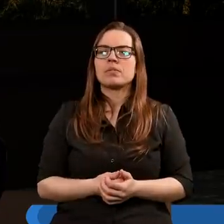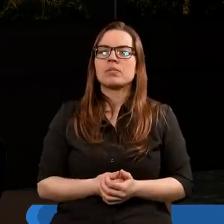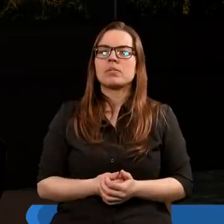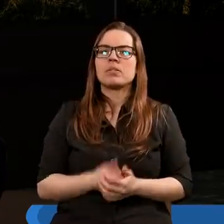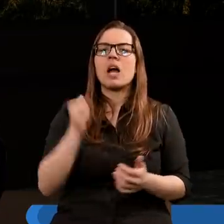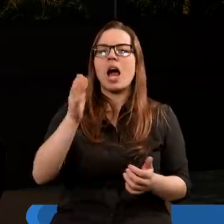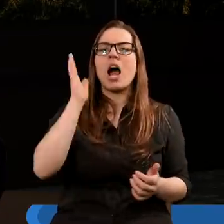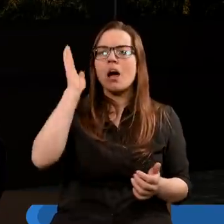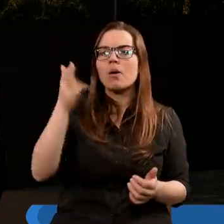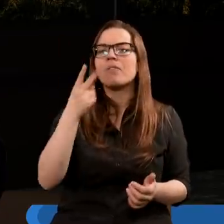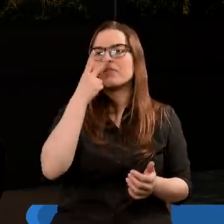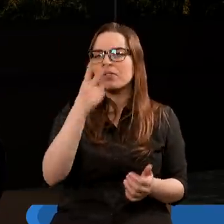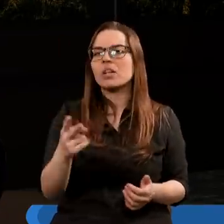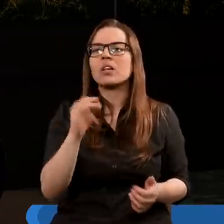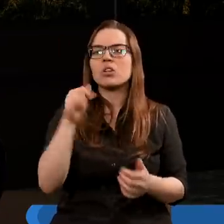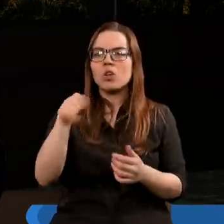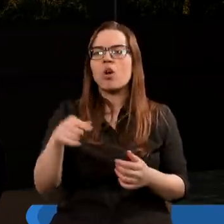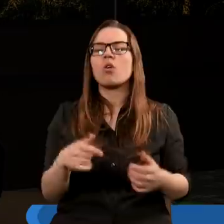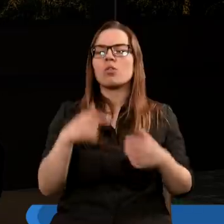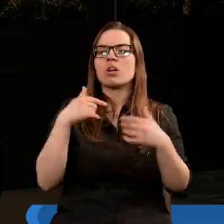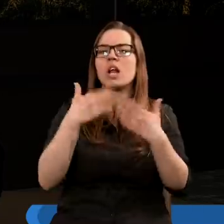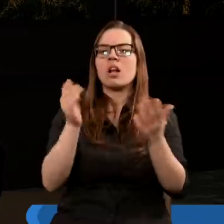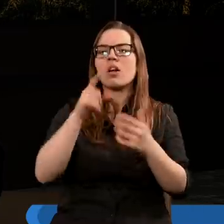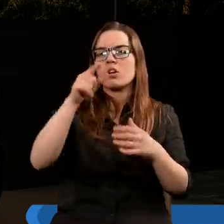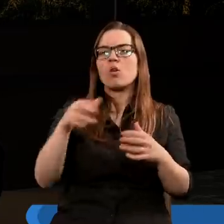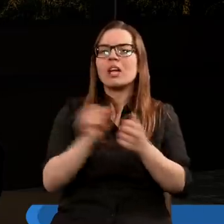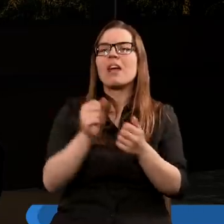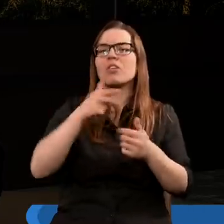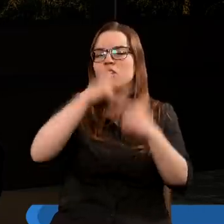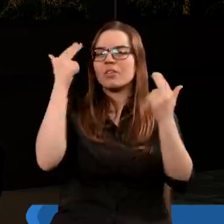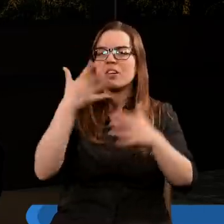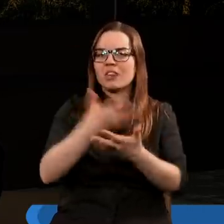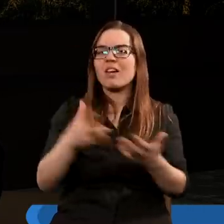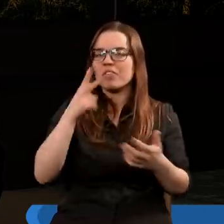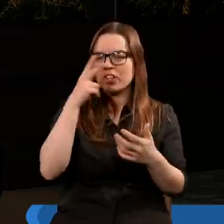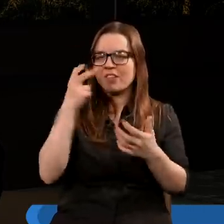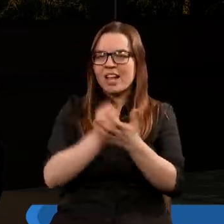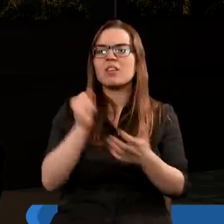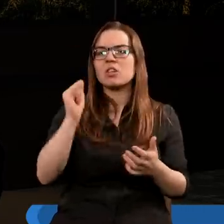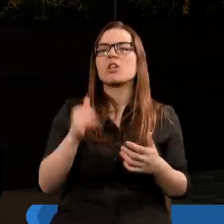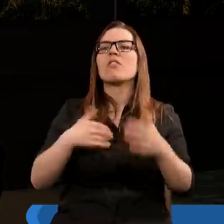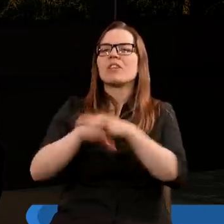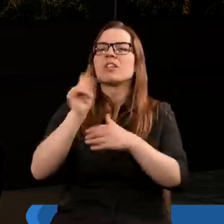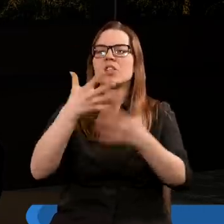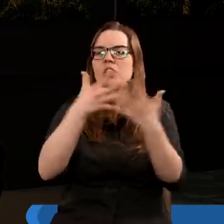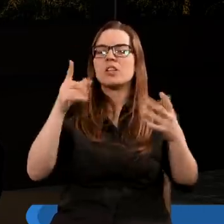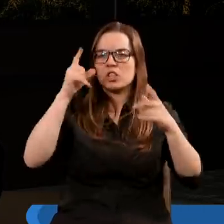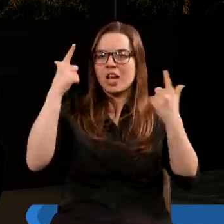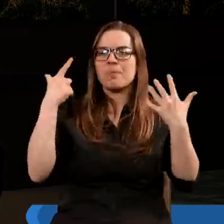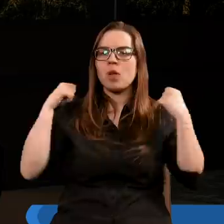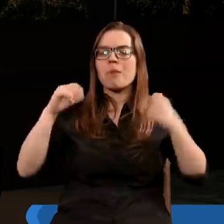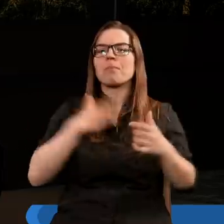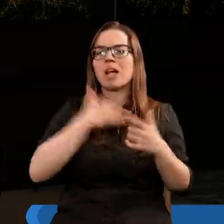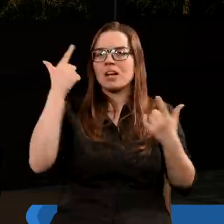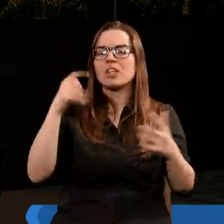A potem widziałem i oto otwarła się w niebie świątynia namiotu świadectwa i wyszło ze świątyni siedmiu aniołów